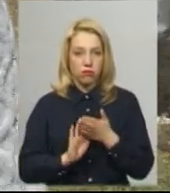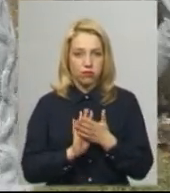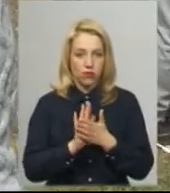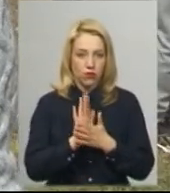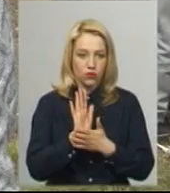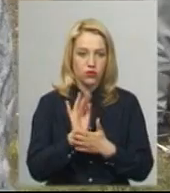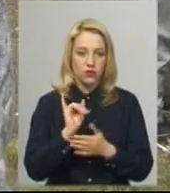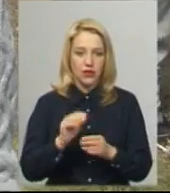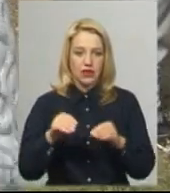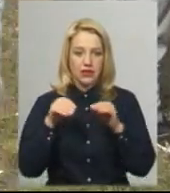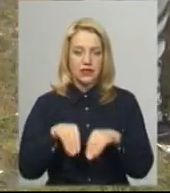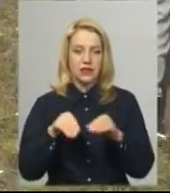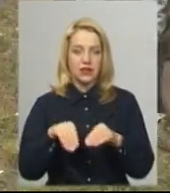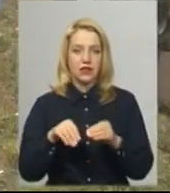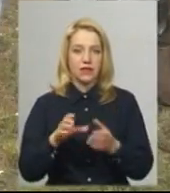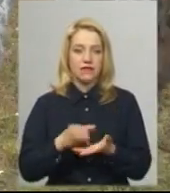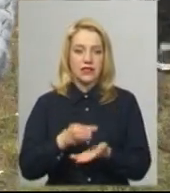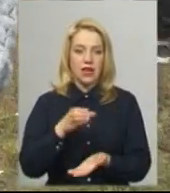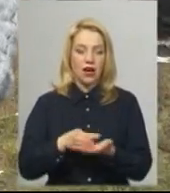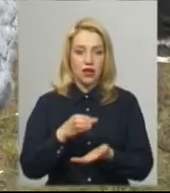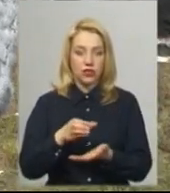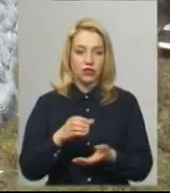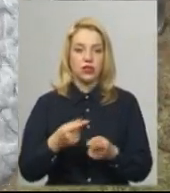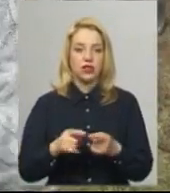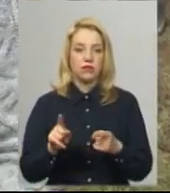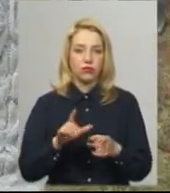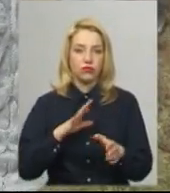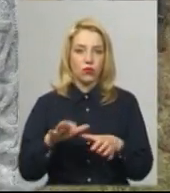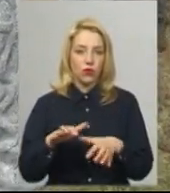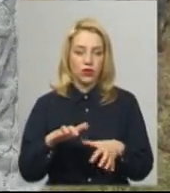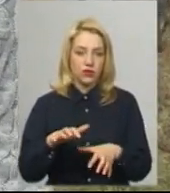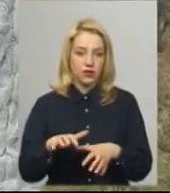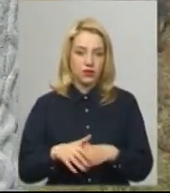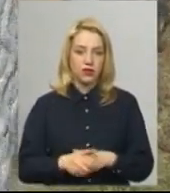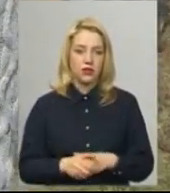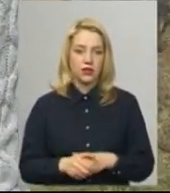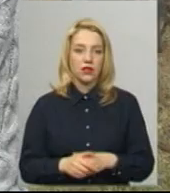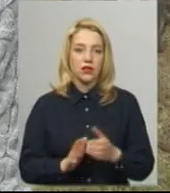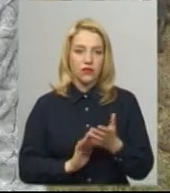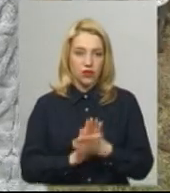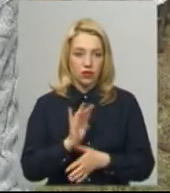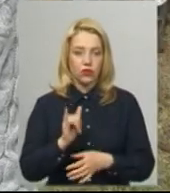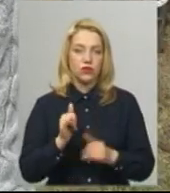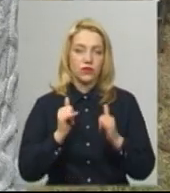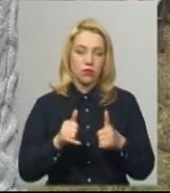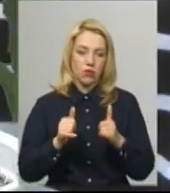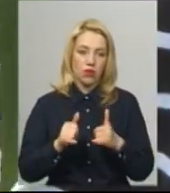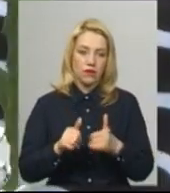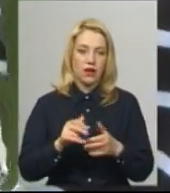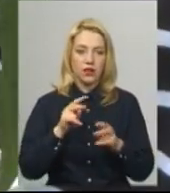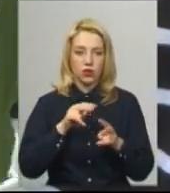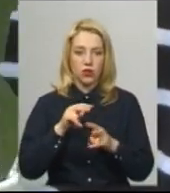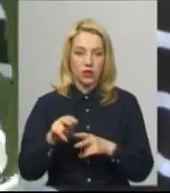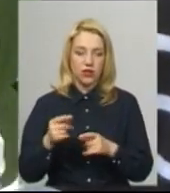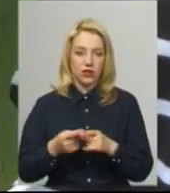і садили в стаканчики, коли вони пустили корінці. Вирощували їх, поливали, доглядали за ними. Там